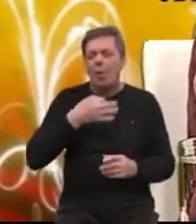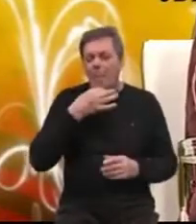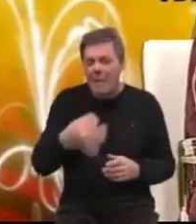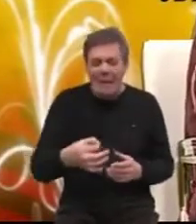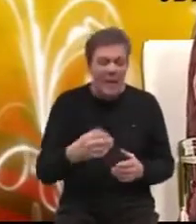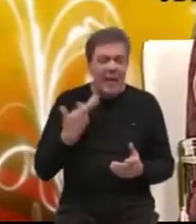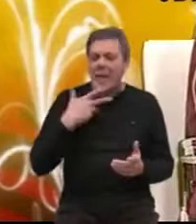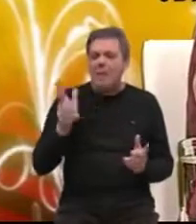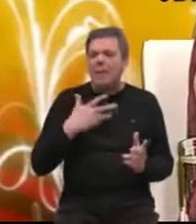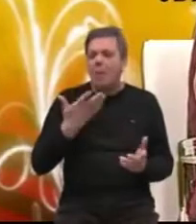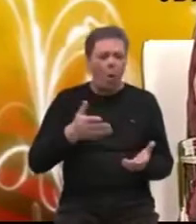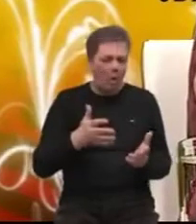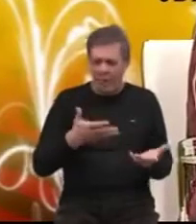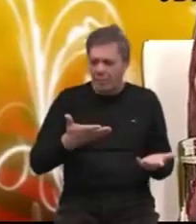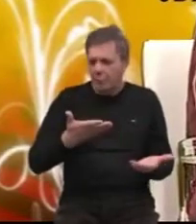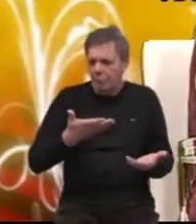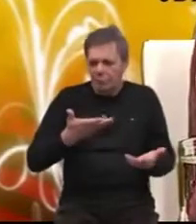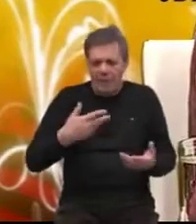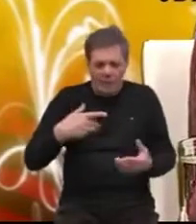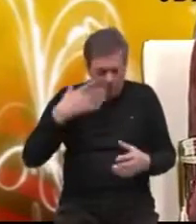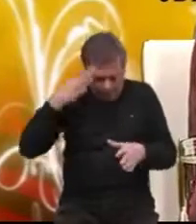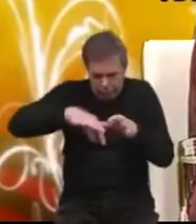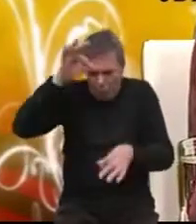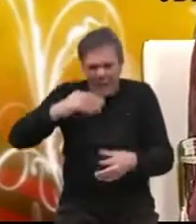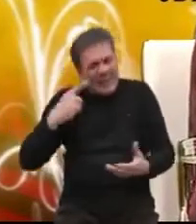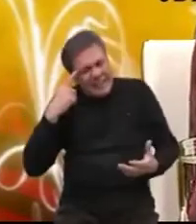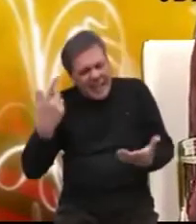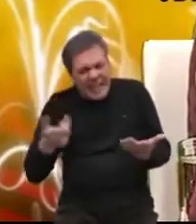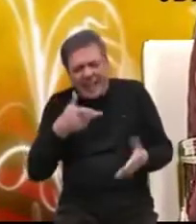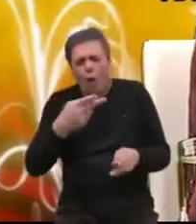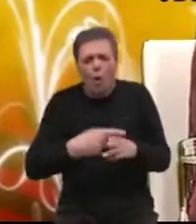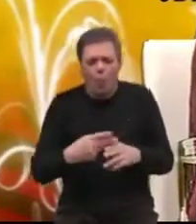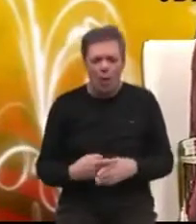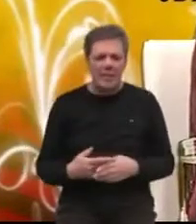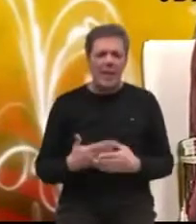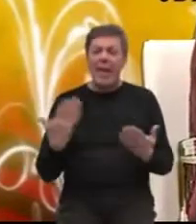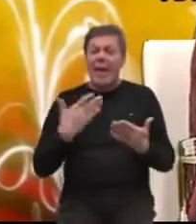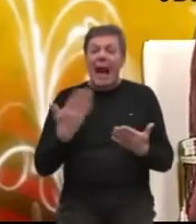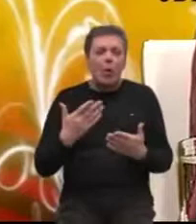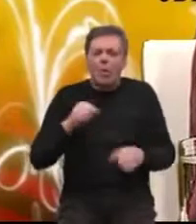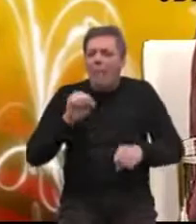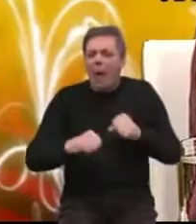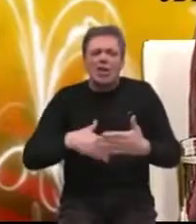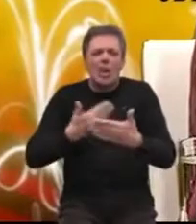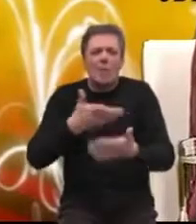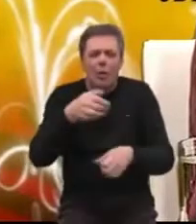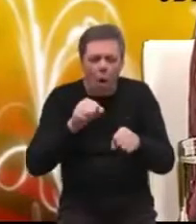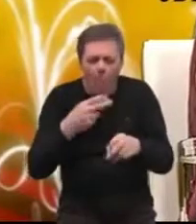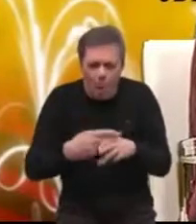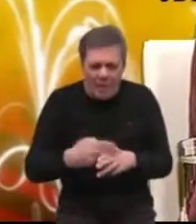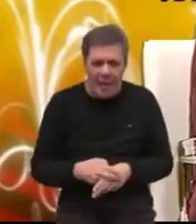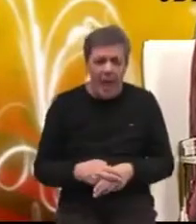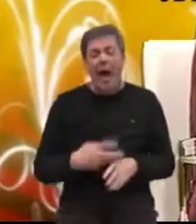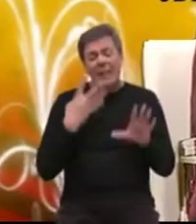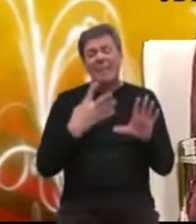nismo mogli uzeti i dobiti nikakva znanja o toj bolesti i o tome uopće kako se odnositi prema toj bolesti. A tada,